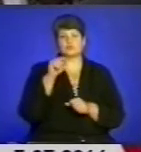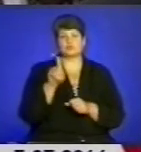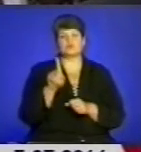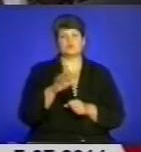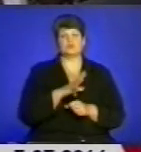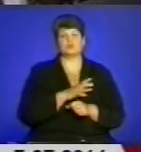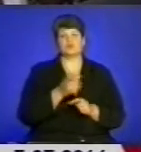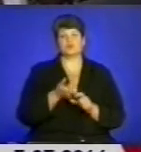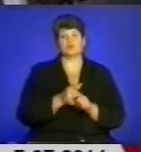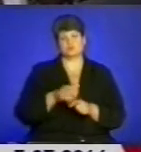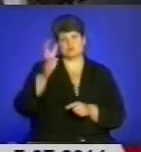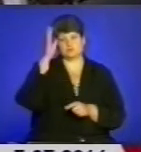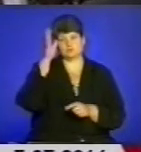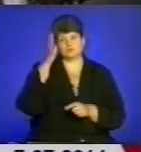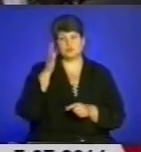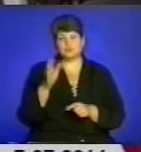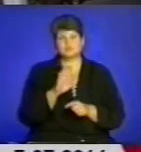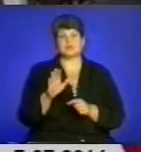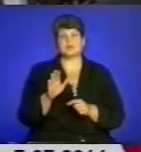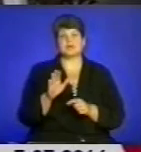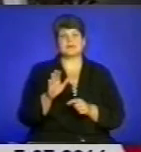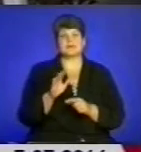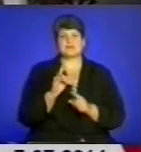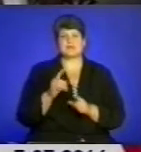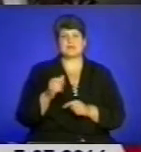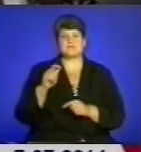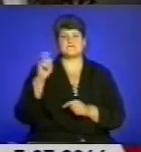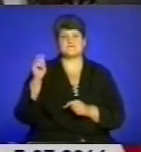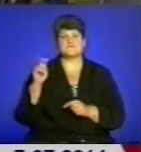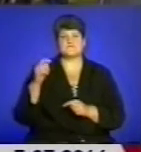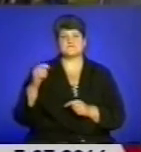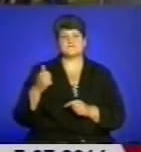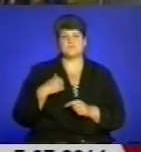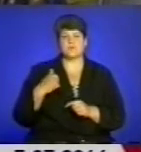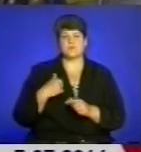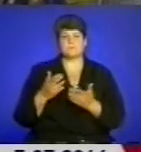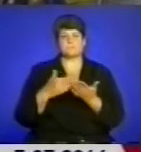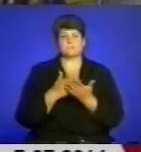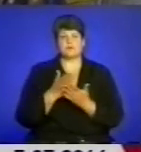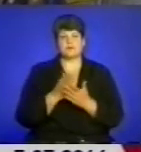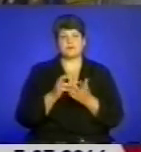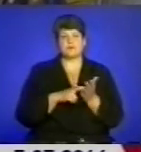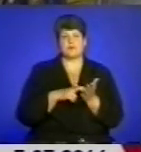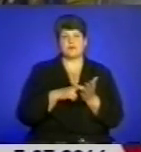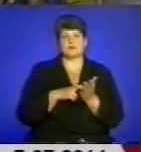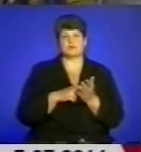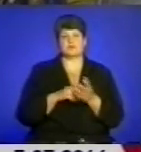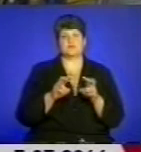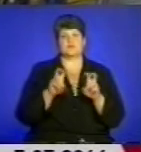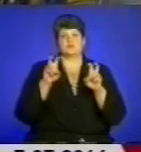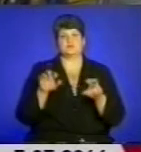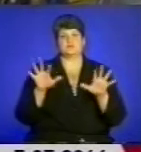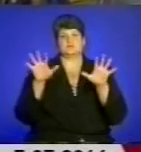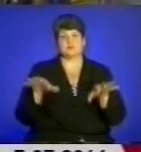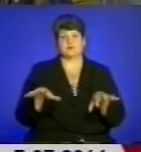мудрий, розумний, не лише як воїн князь, але як політик, боялися, щоб він не посів Київський престол. І отак з ним